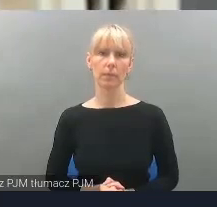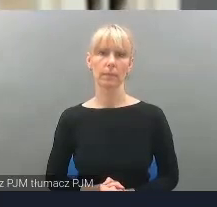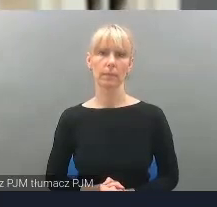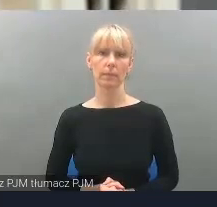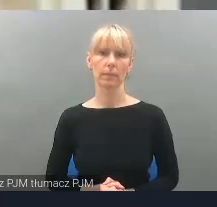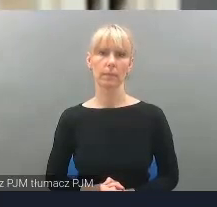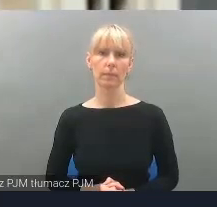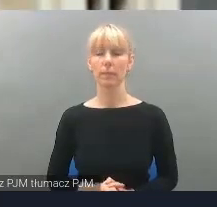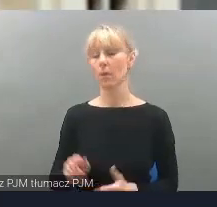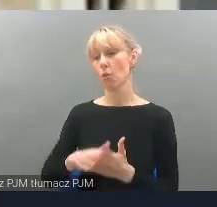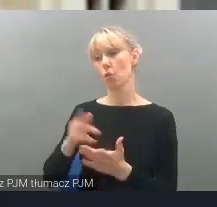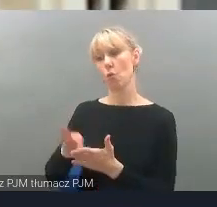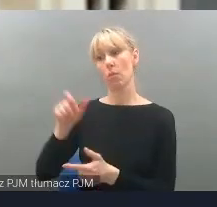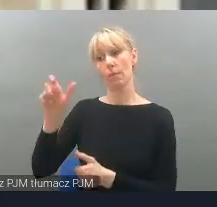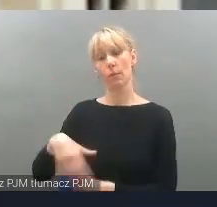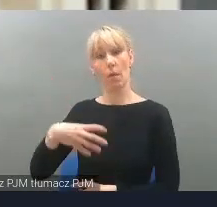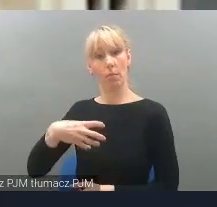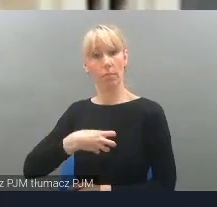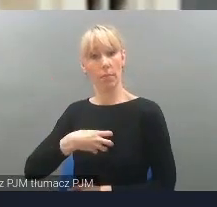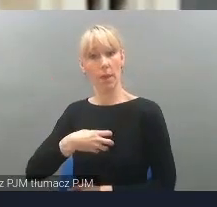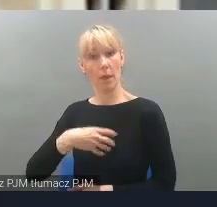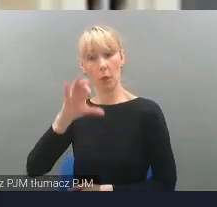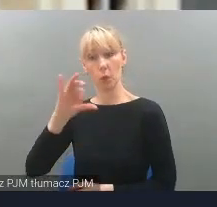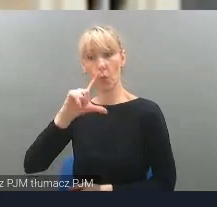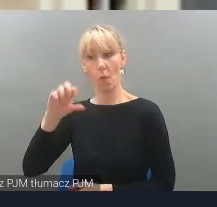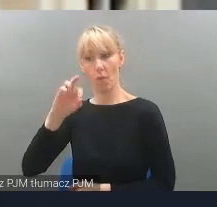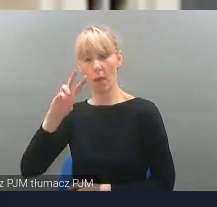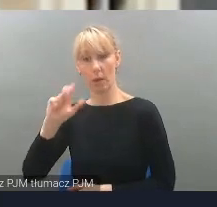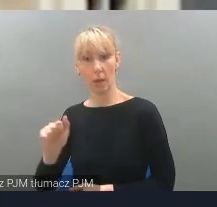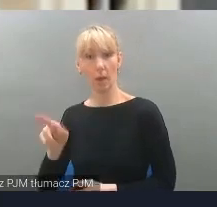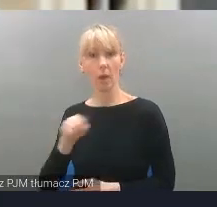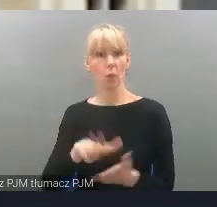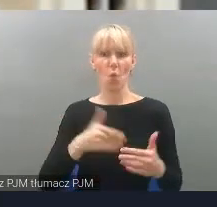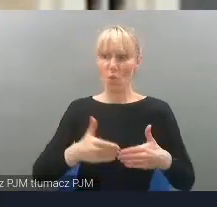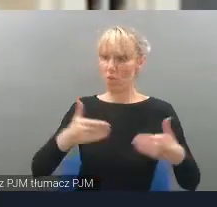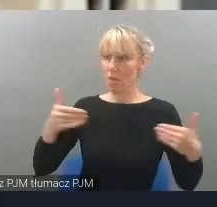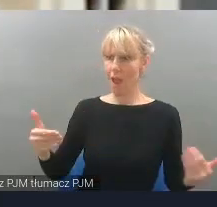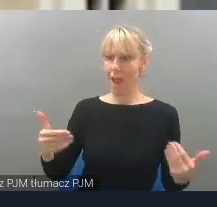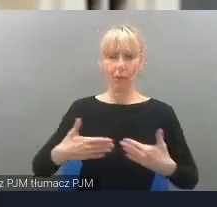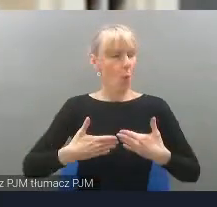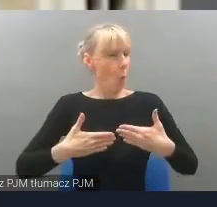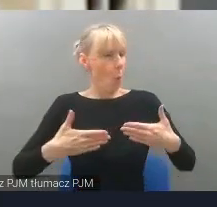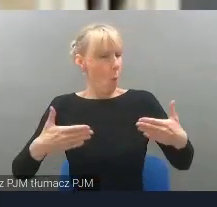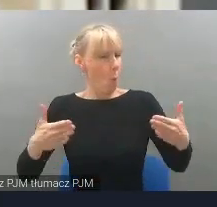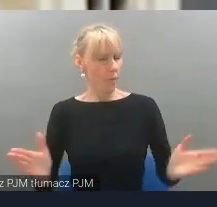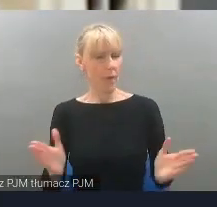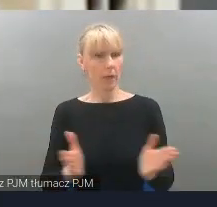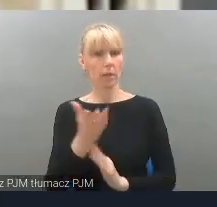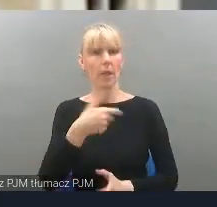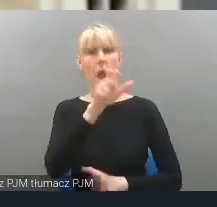Odkąd dyrektorem Słowaka został Krzysztof Głuchowski, nasz teatr bardzo intensywnie otwiera się na osoby